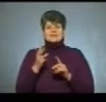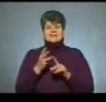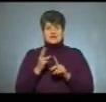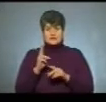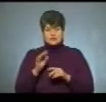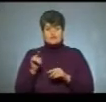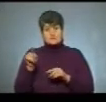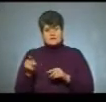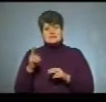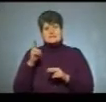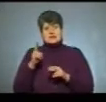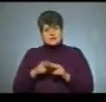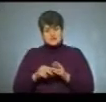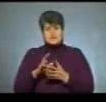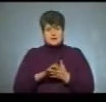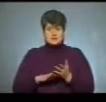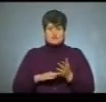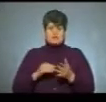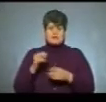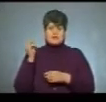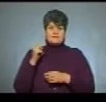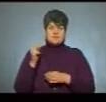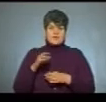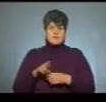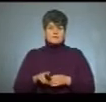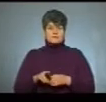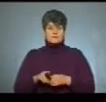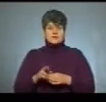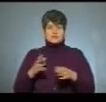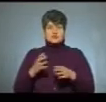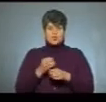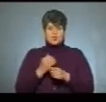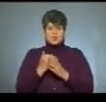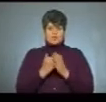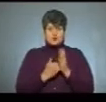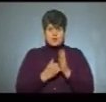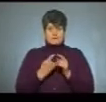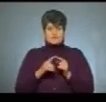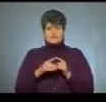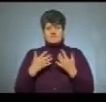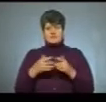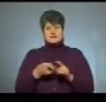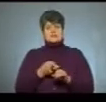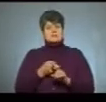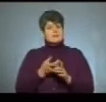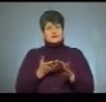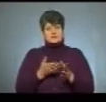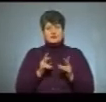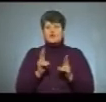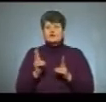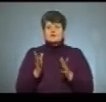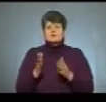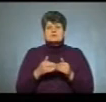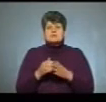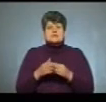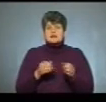закінчує, і далі може продовжити навчання за скороченою програмою. Це вже в залежності від того, який фах